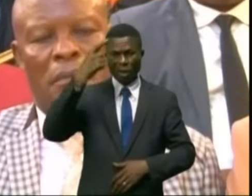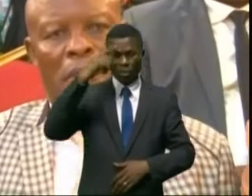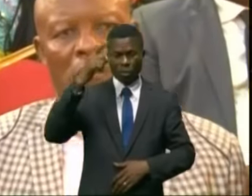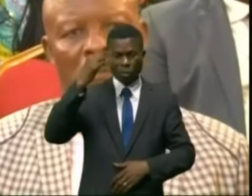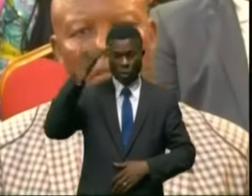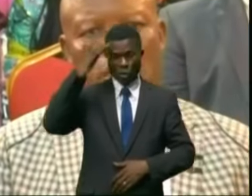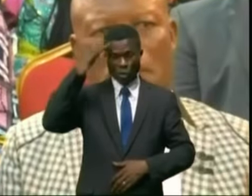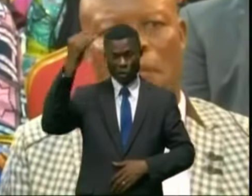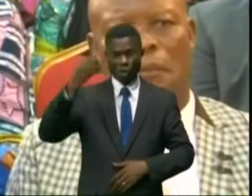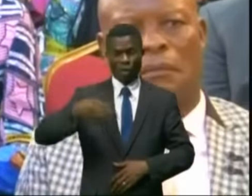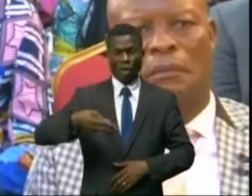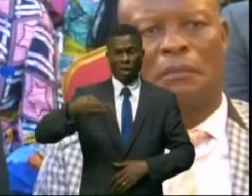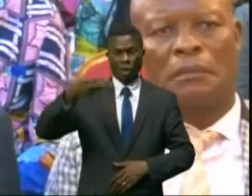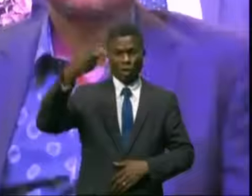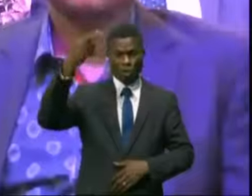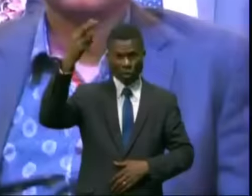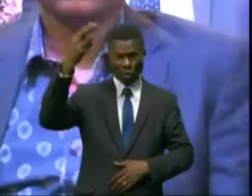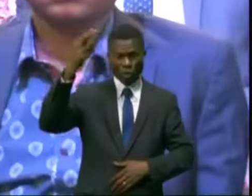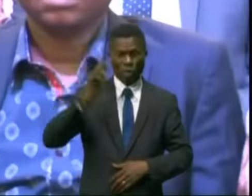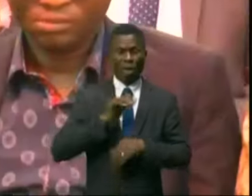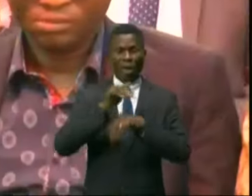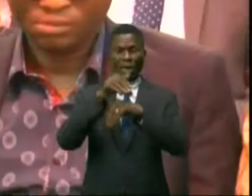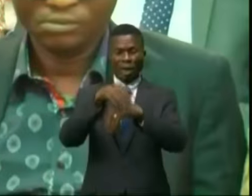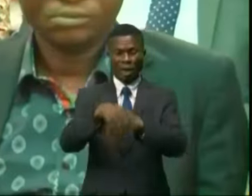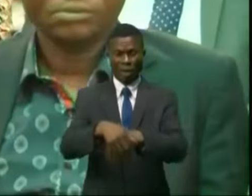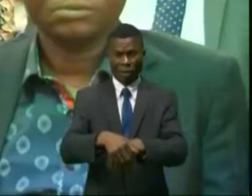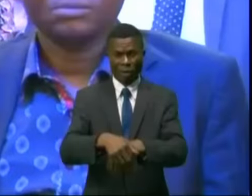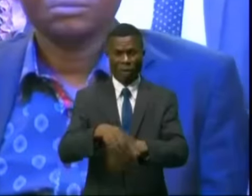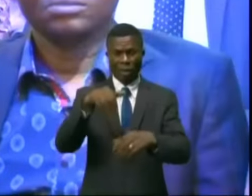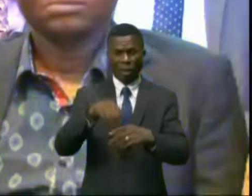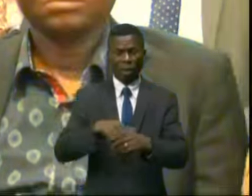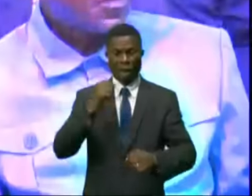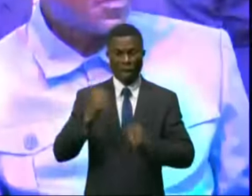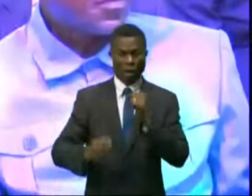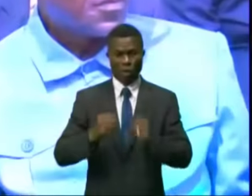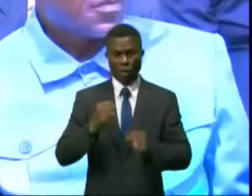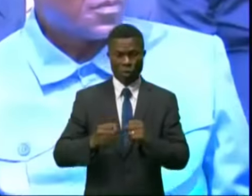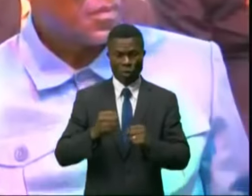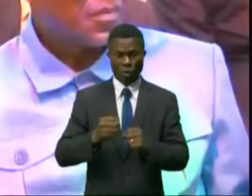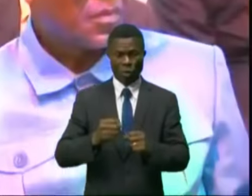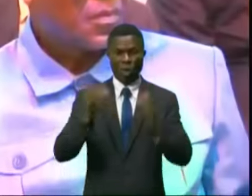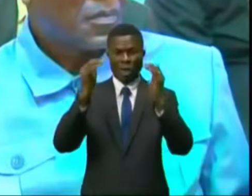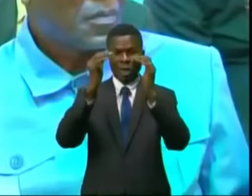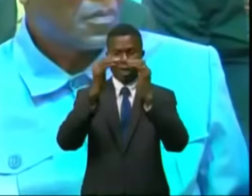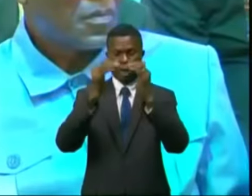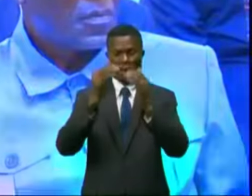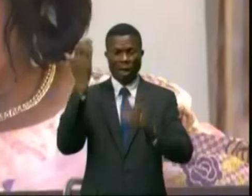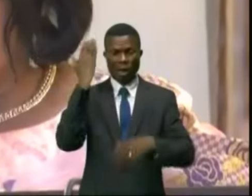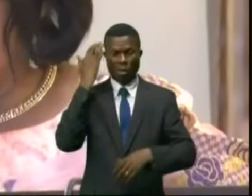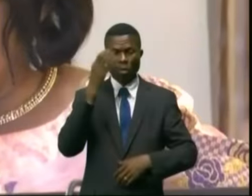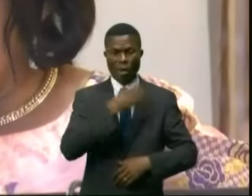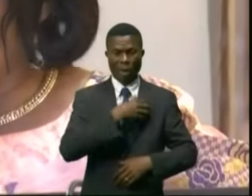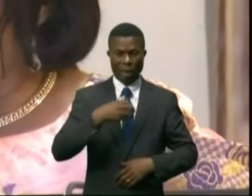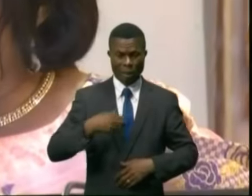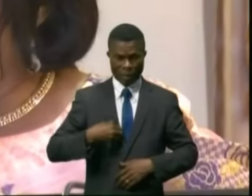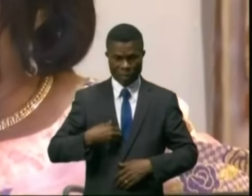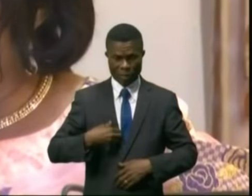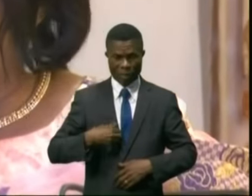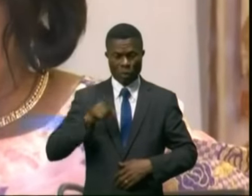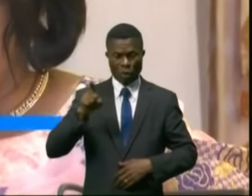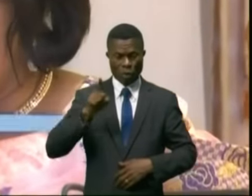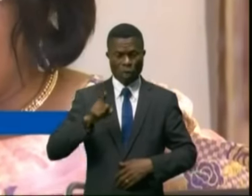sens élevé d'engagement dans les efforts d'émancipation de la femme, qui l'a